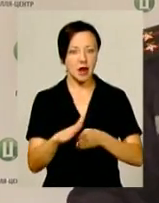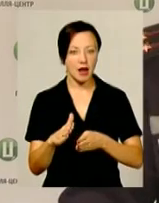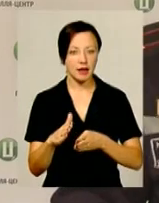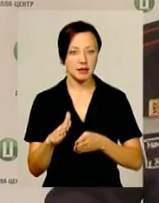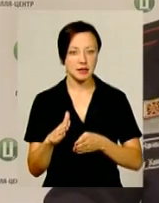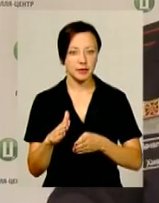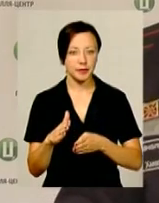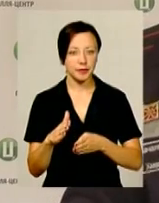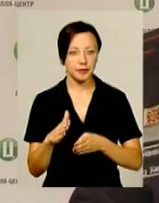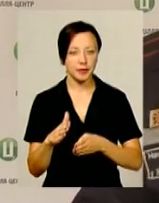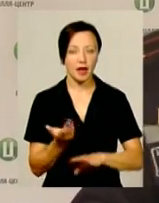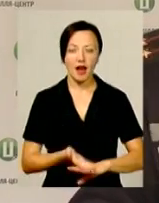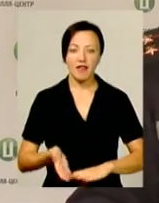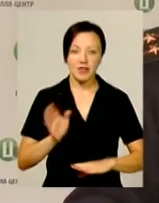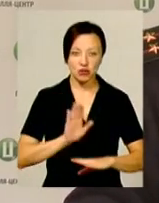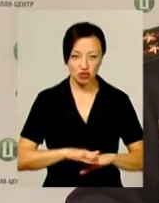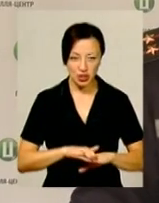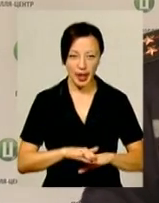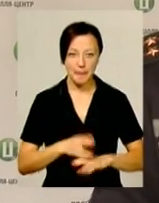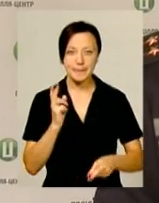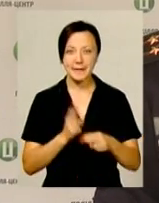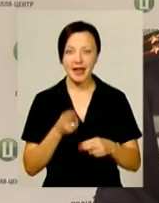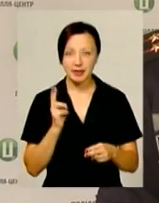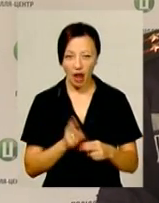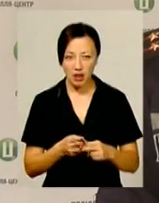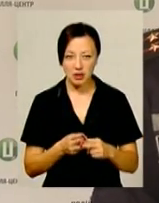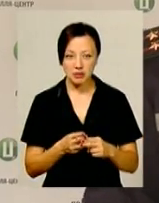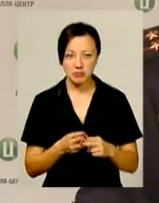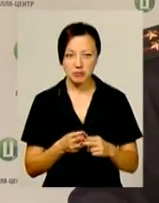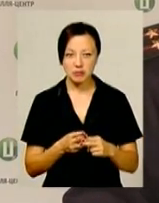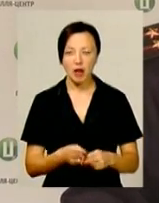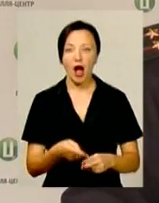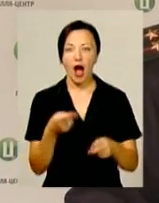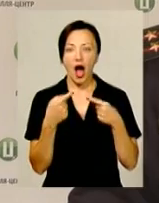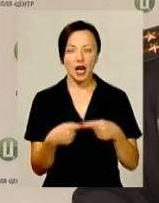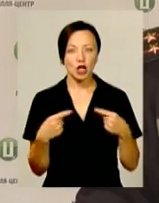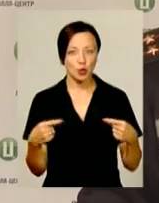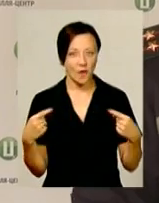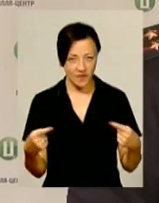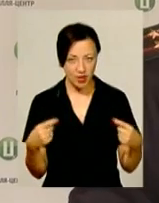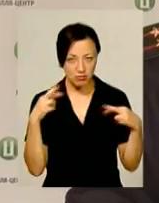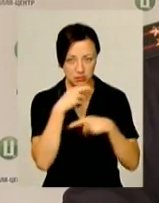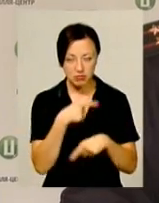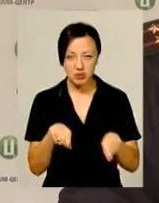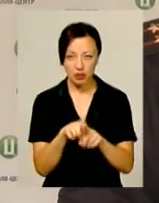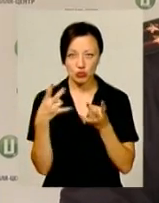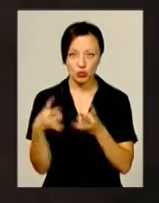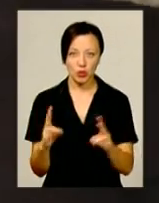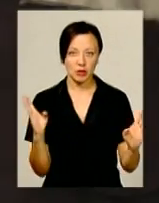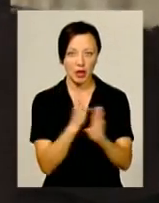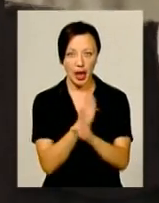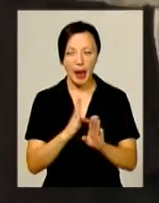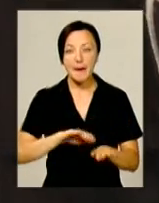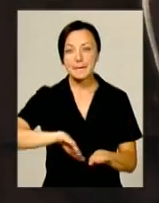в важкі метали, важкі речовини, які також наносять шкоду довкіллю.